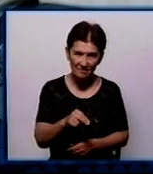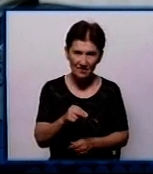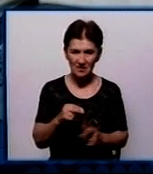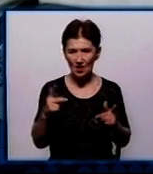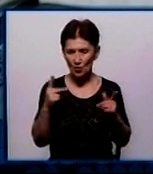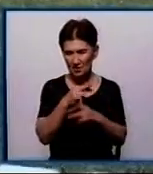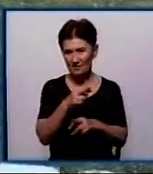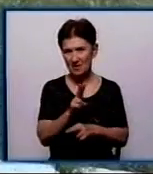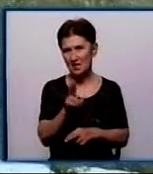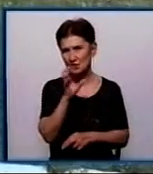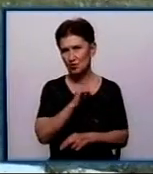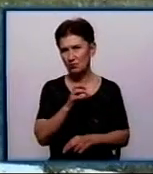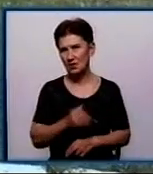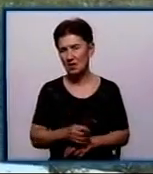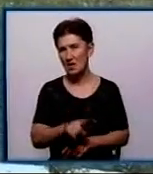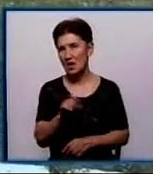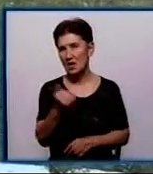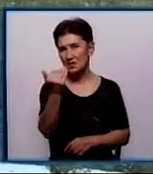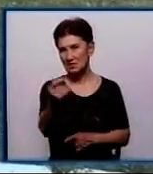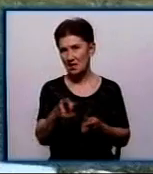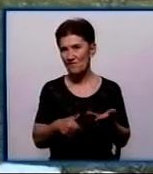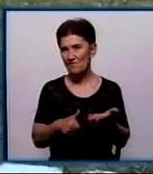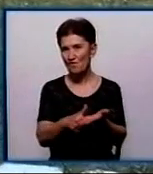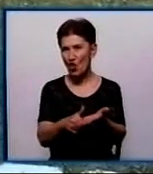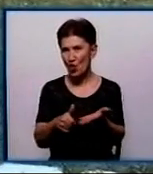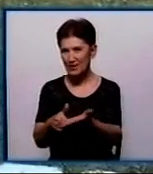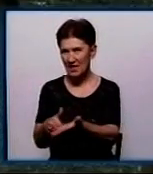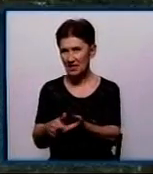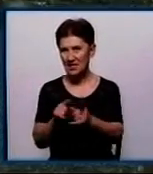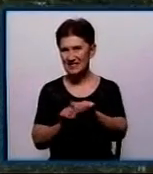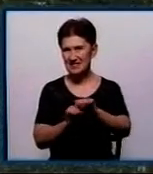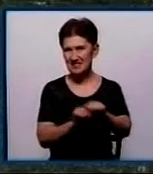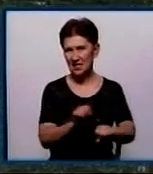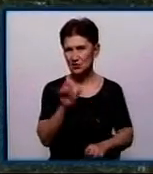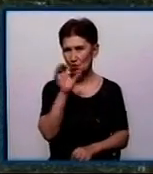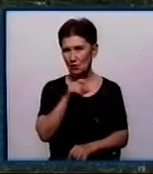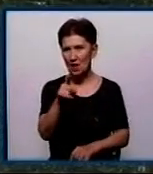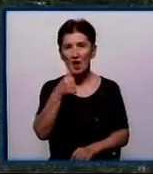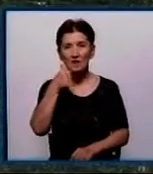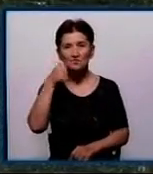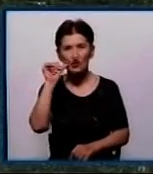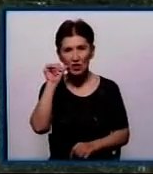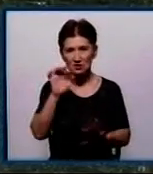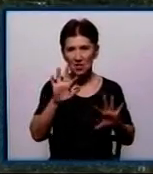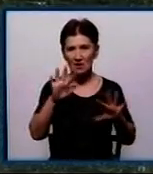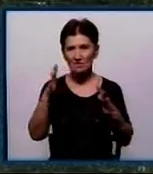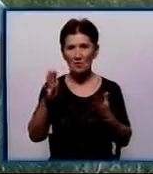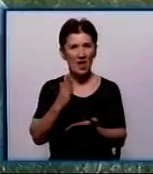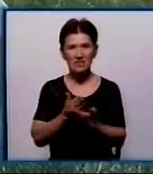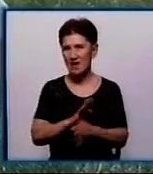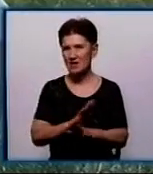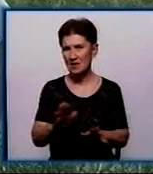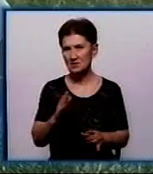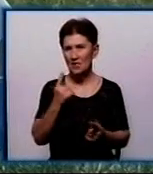За словами волонтерки організації захисту тварин Тетяни Біловод, вчорашній випадок отруєння не є поодиноким.